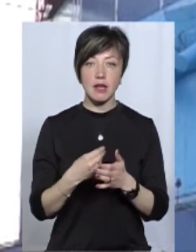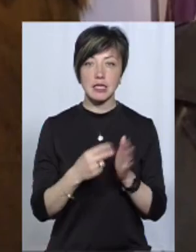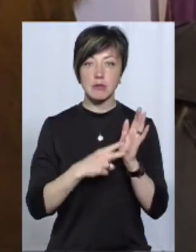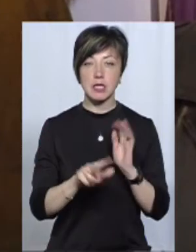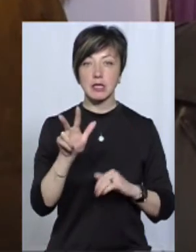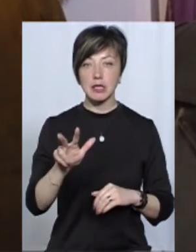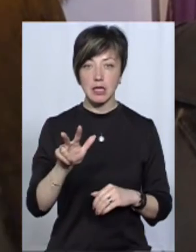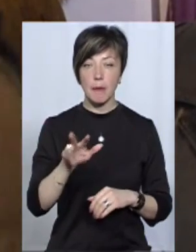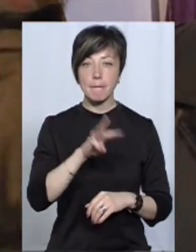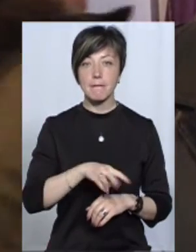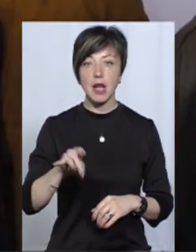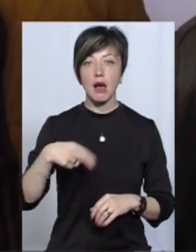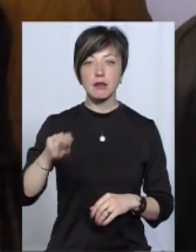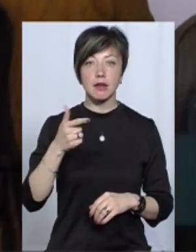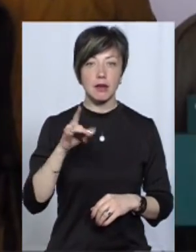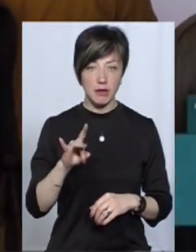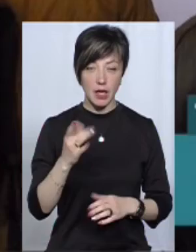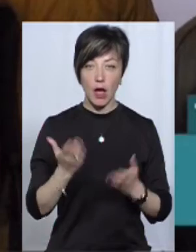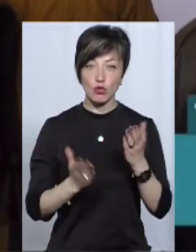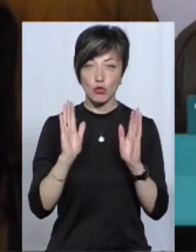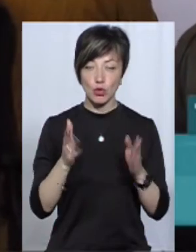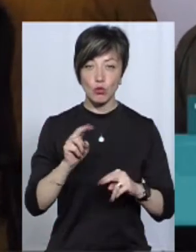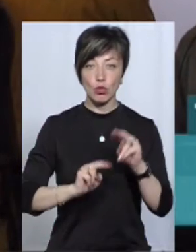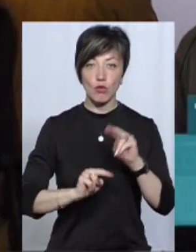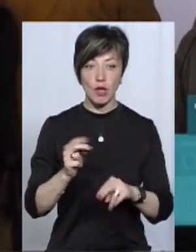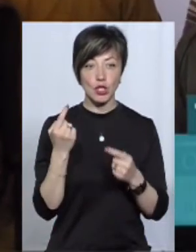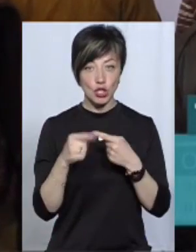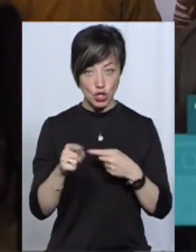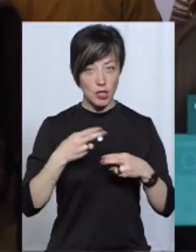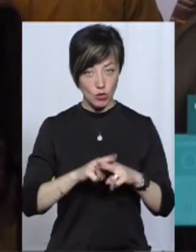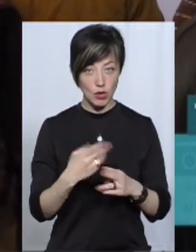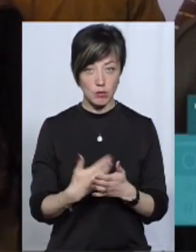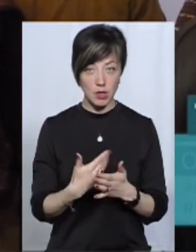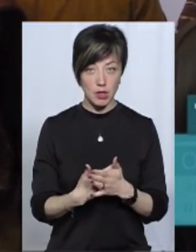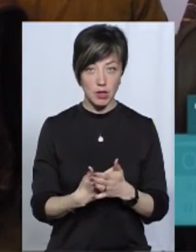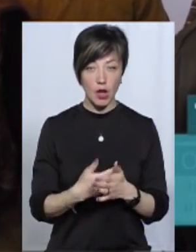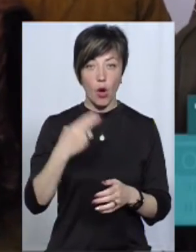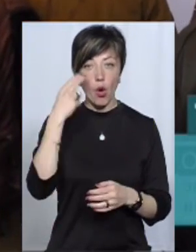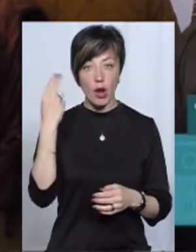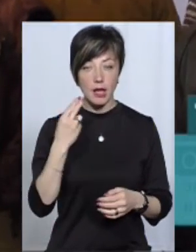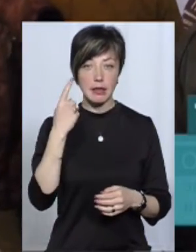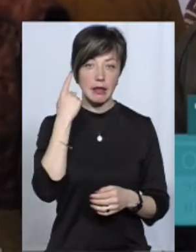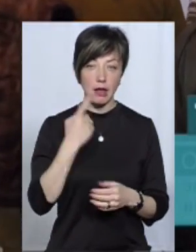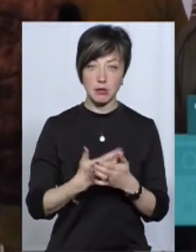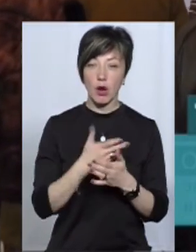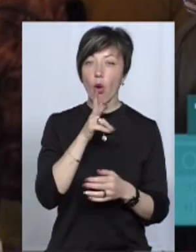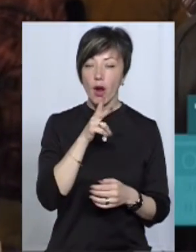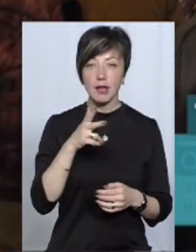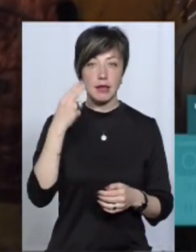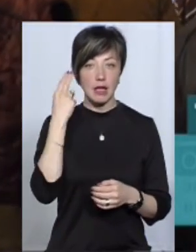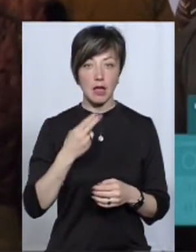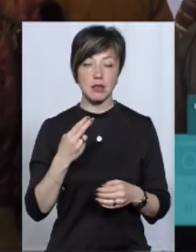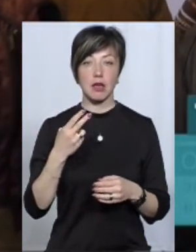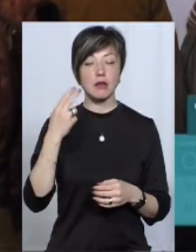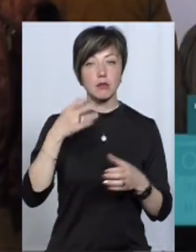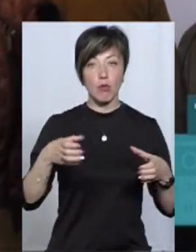з невеликим мільярда гривень. Якщо будемо будувати інших технологіях, наприклад, там по-корецькій чи китайській. Наприклад, китайський блок той